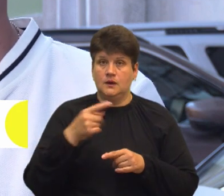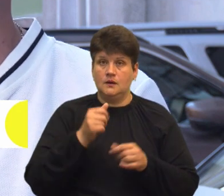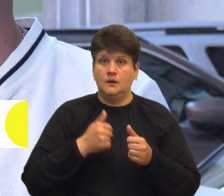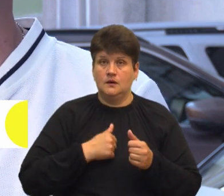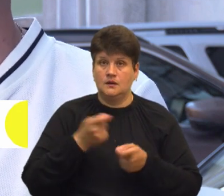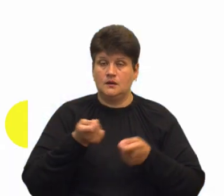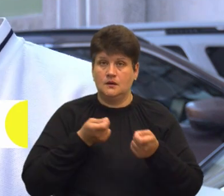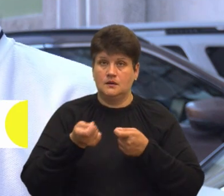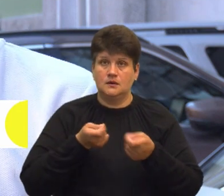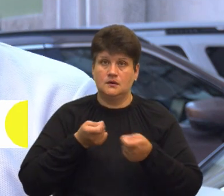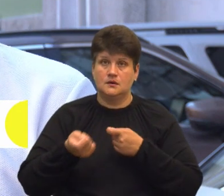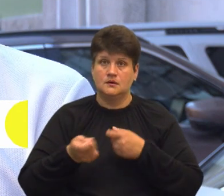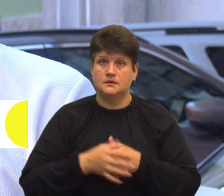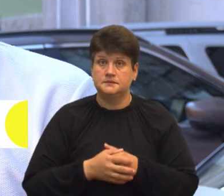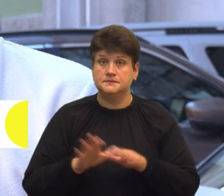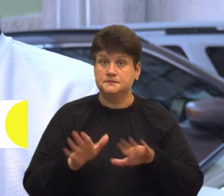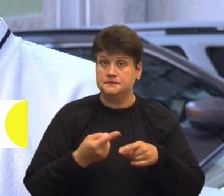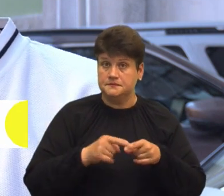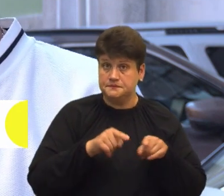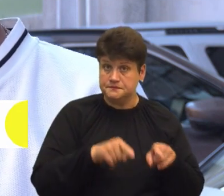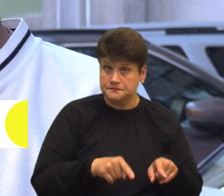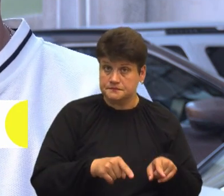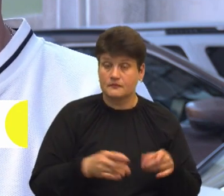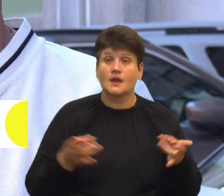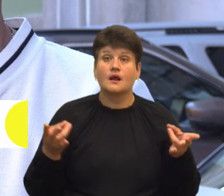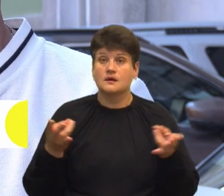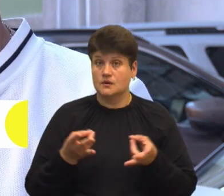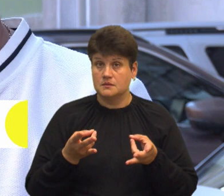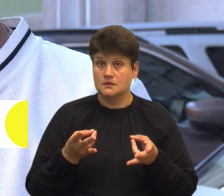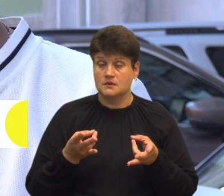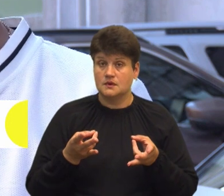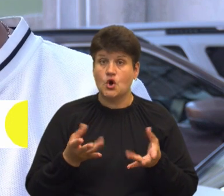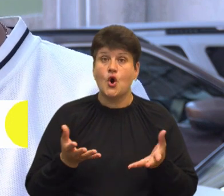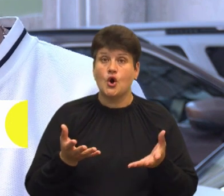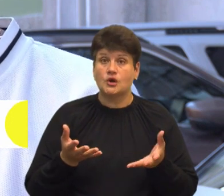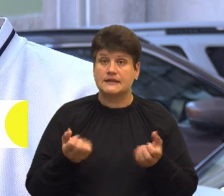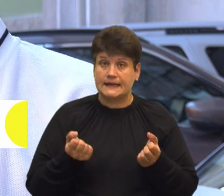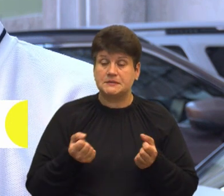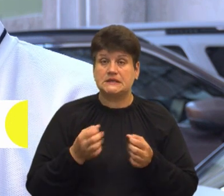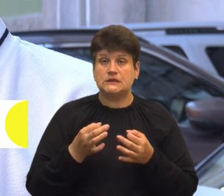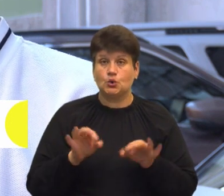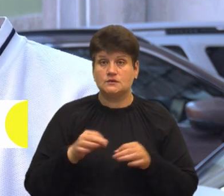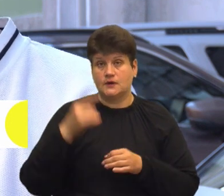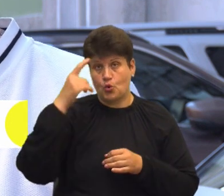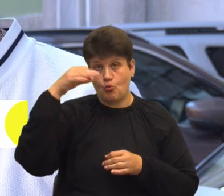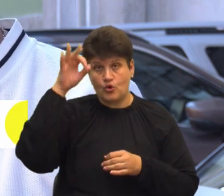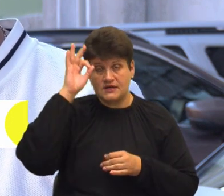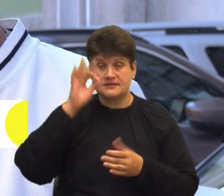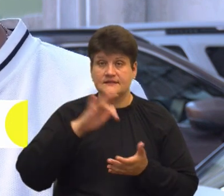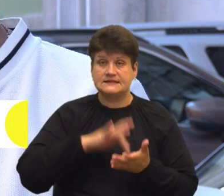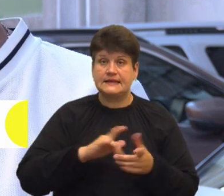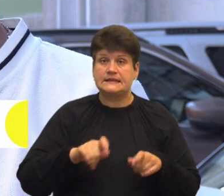адміністрації Після цього необхідно отримати дозвіл поліції в Центрі надання